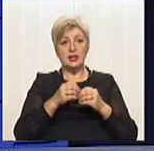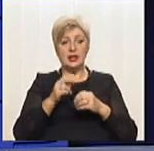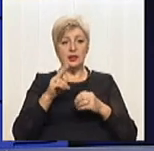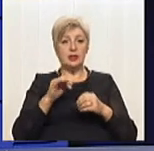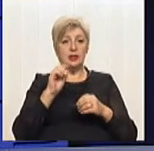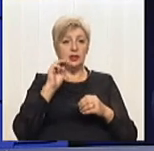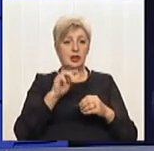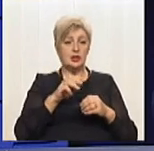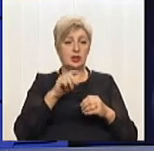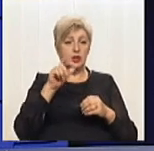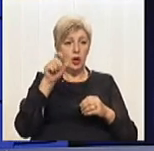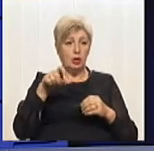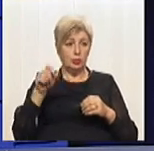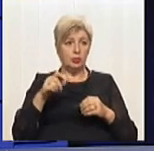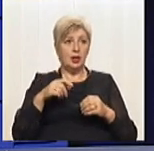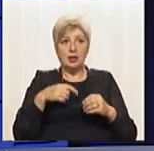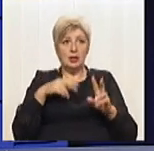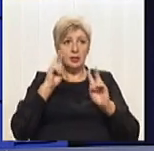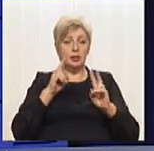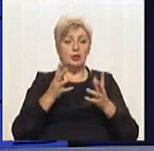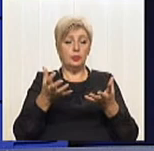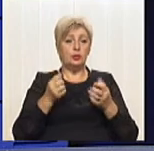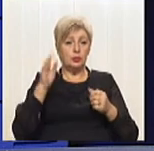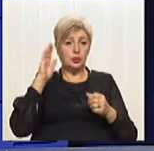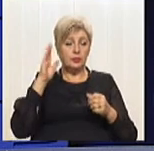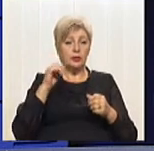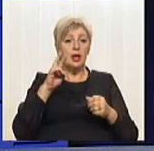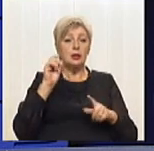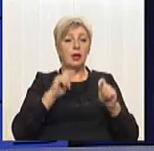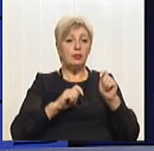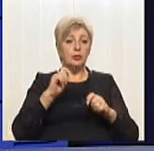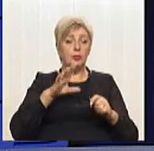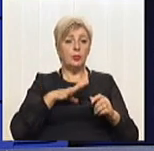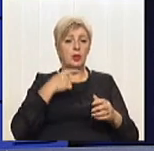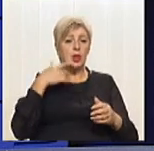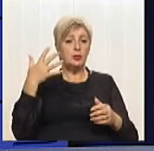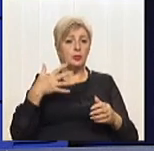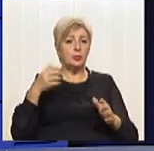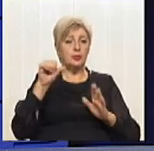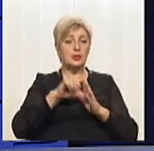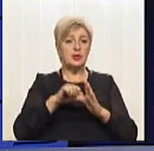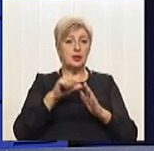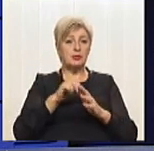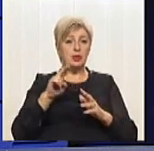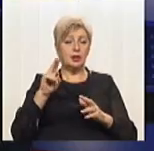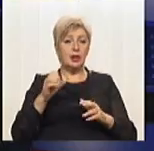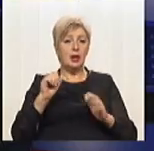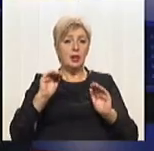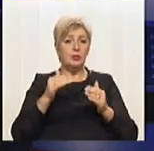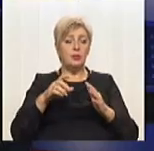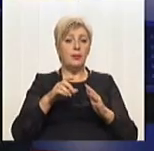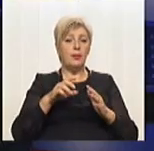отримувати воду. Проблем дуже багато. До речі, на форумі була доповідь представника Мінрегіону,